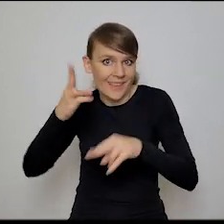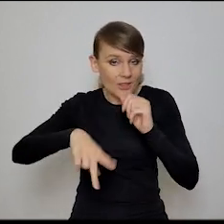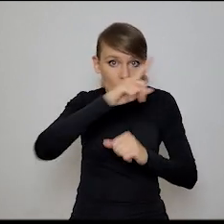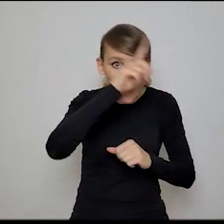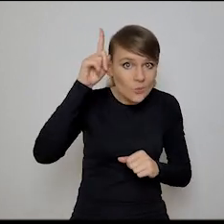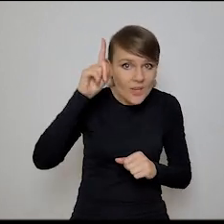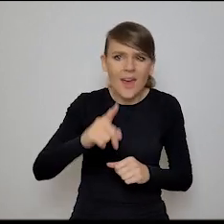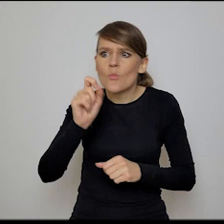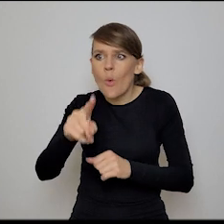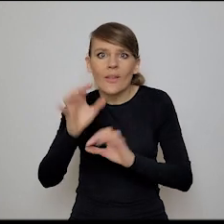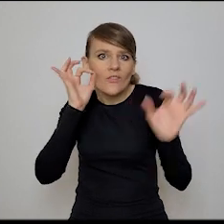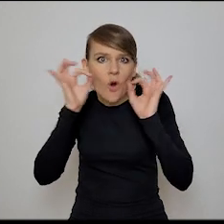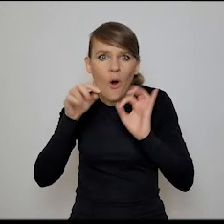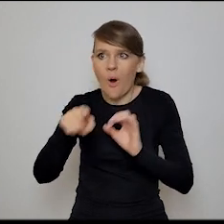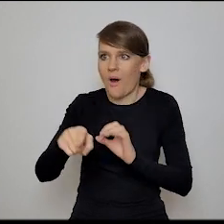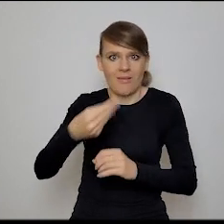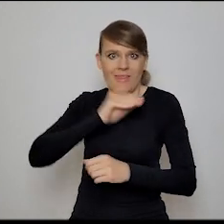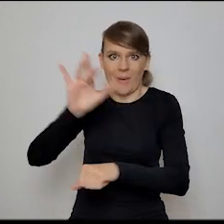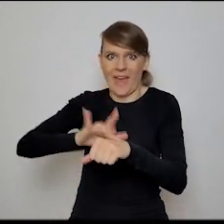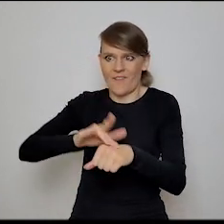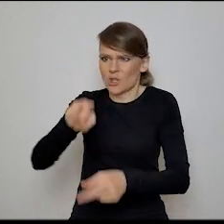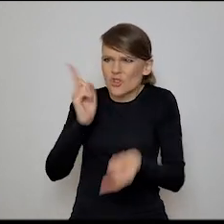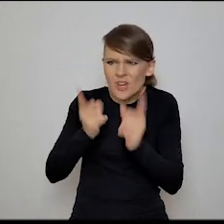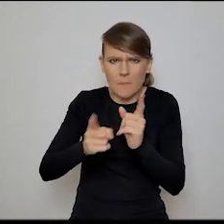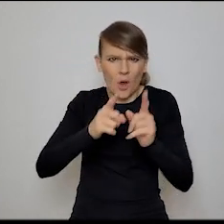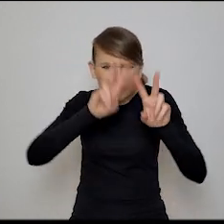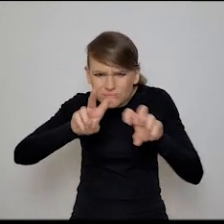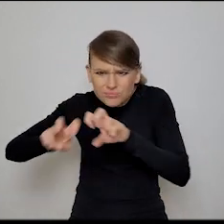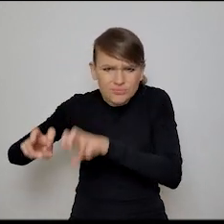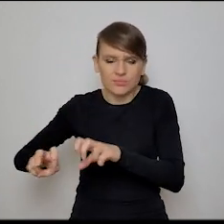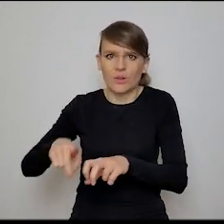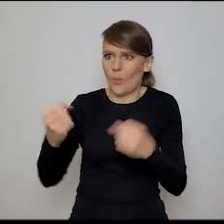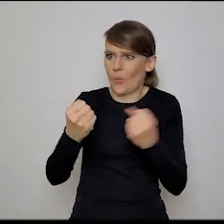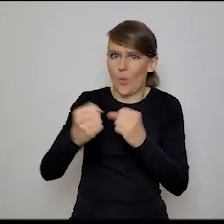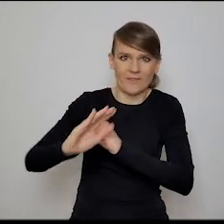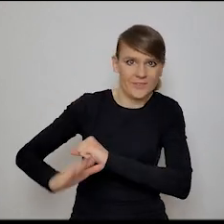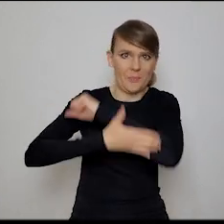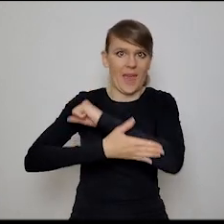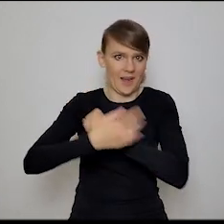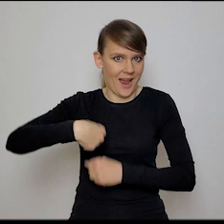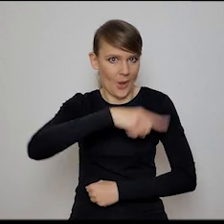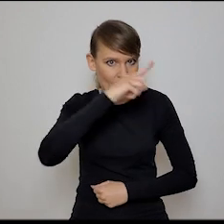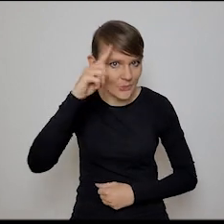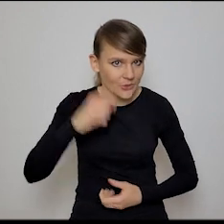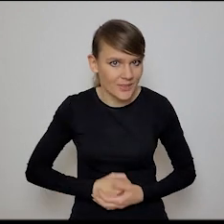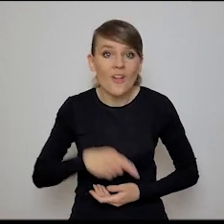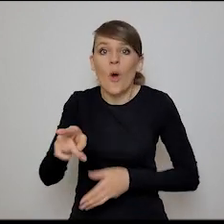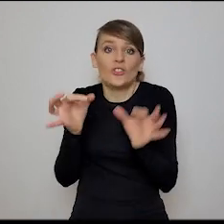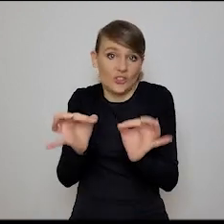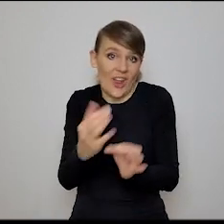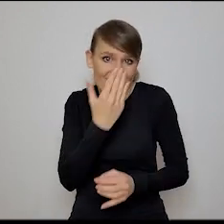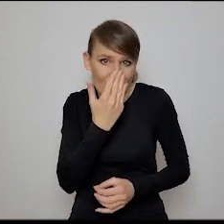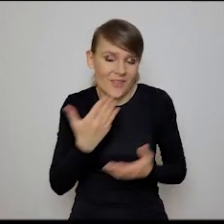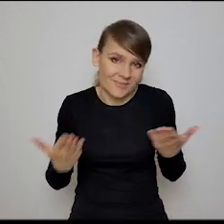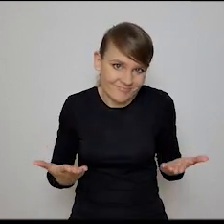informacje, które przetwarza znacznie efektywniej niż szybciej i może nas tutaj bardzo mocno wspierać. I to jest stan rzeczy na dzisiaj. To